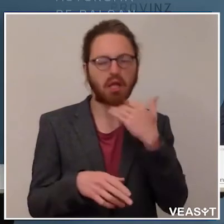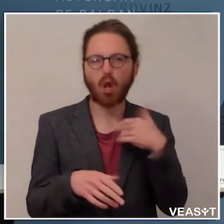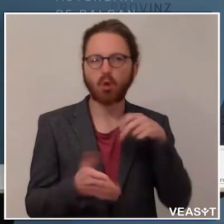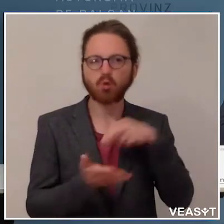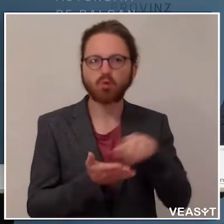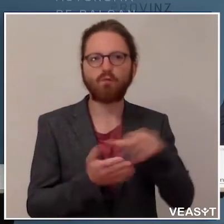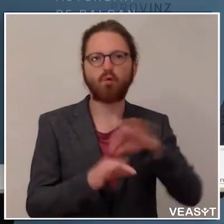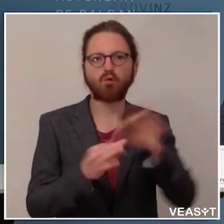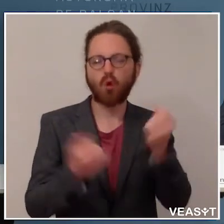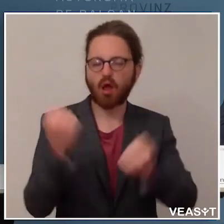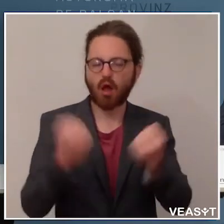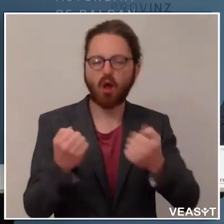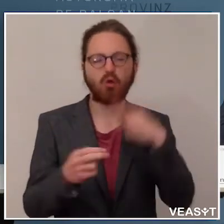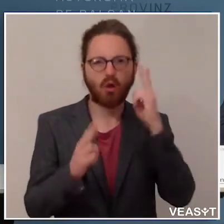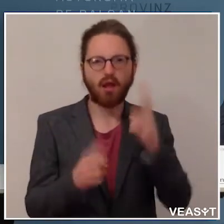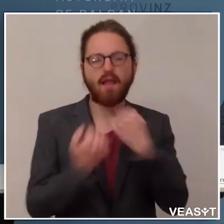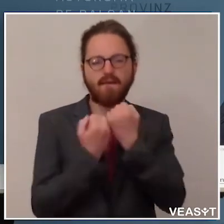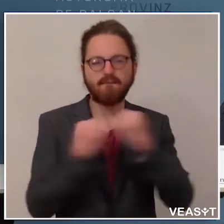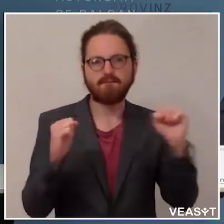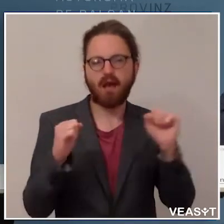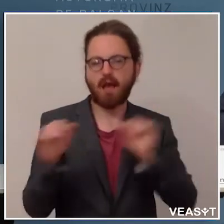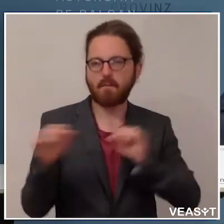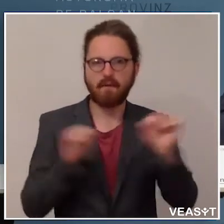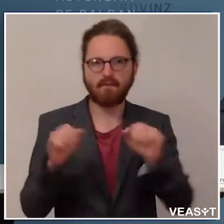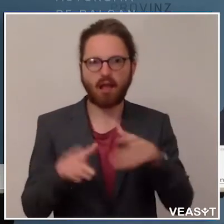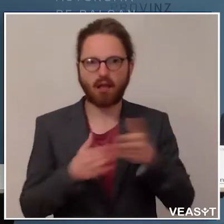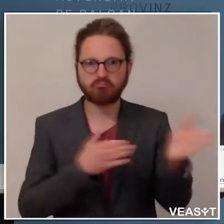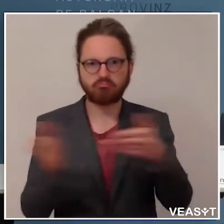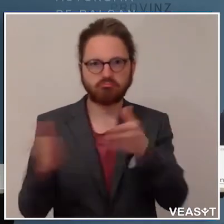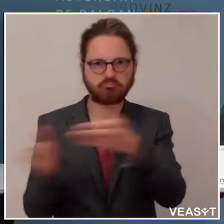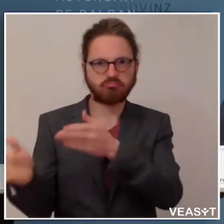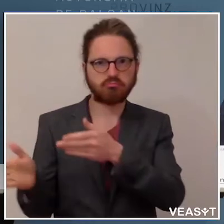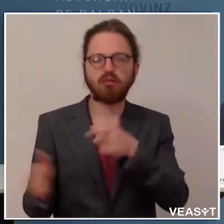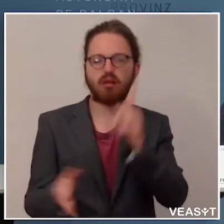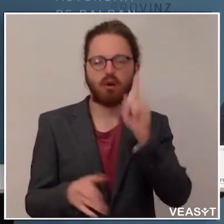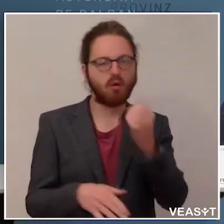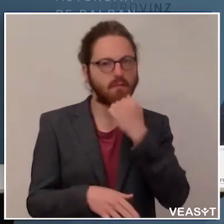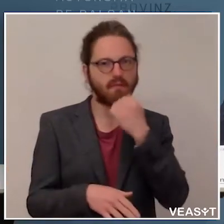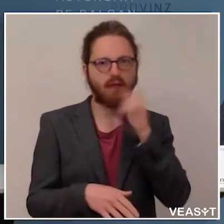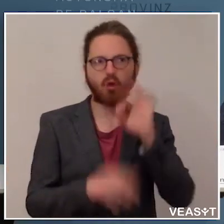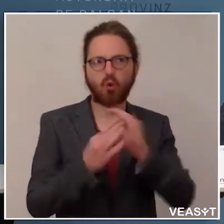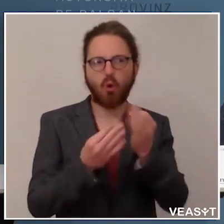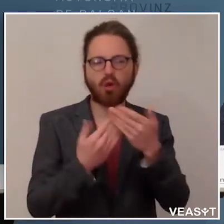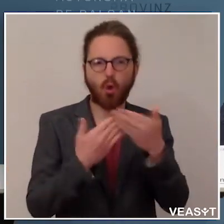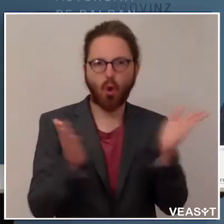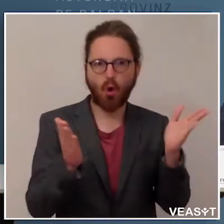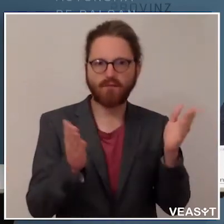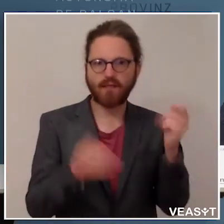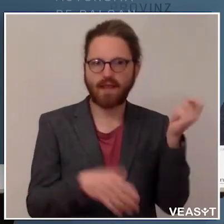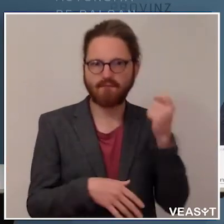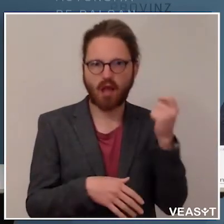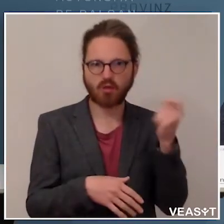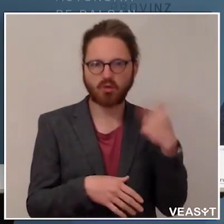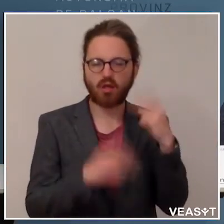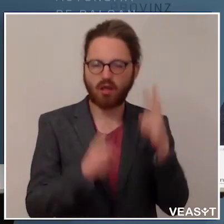ganzen Land gibt es jetzt diese Freiheit wieder, auch mit einem privaten oder öffentlichen Fahrzeug. Wichtig ist, dass man sich